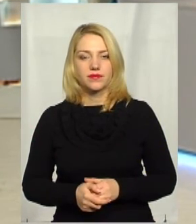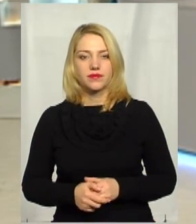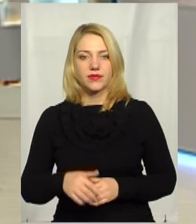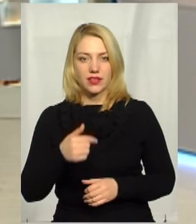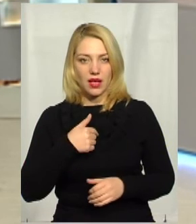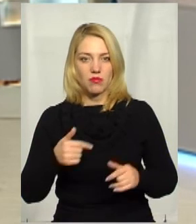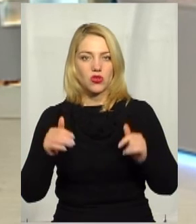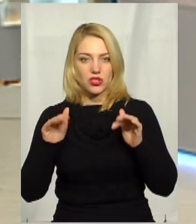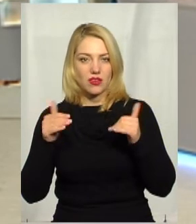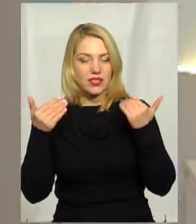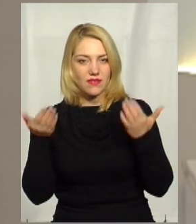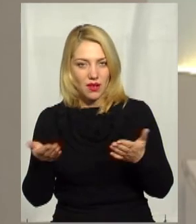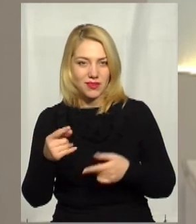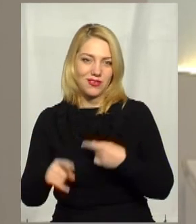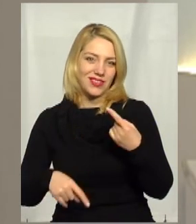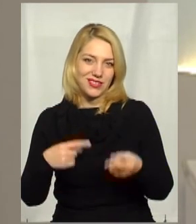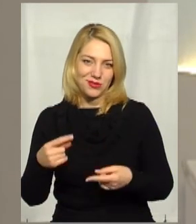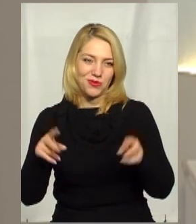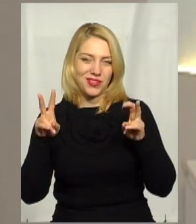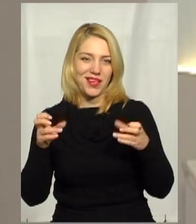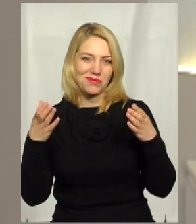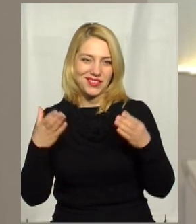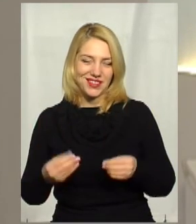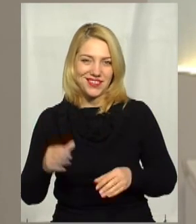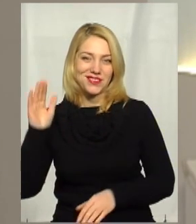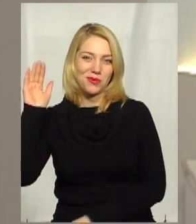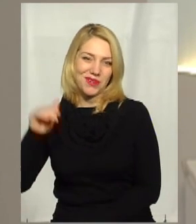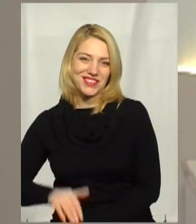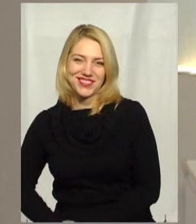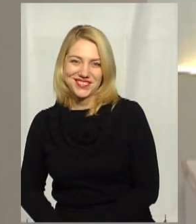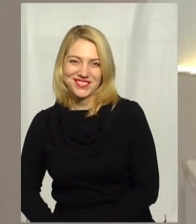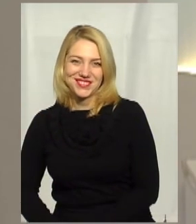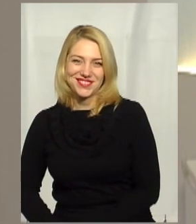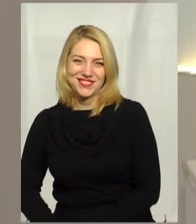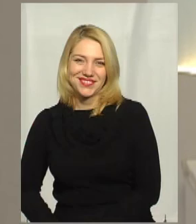Я прощаюсь з вами до наступної теми дня. На все добре.